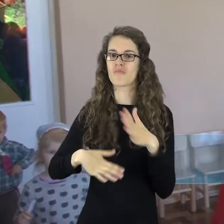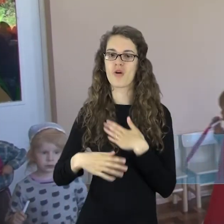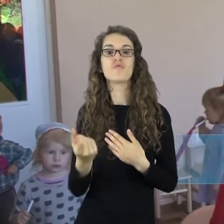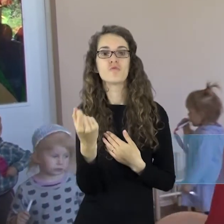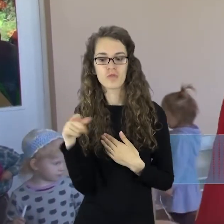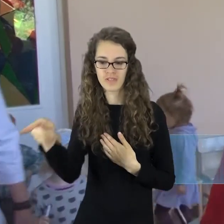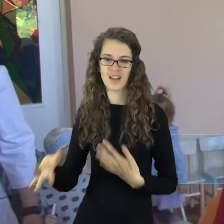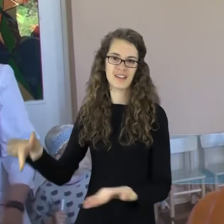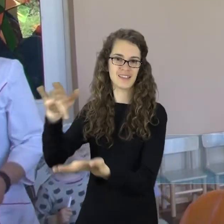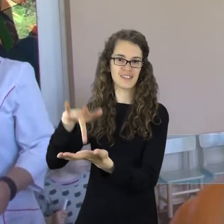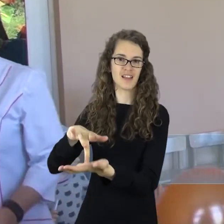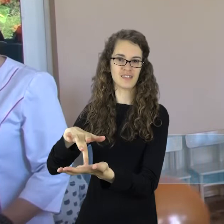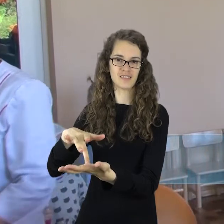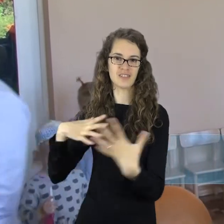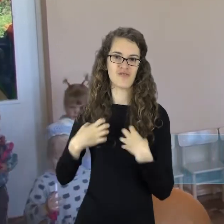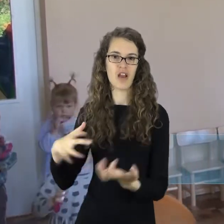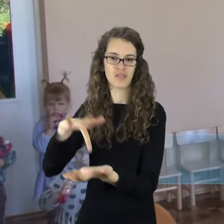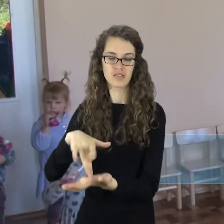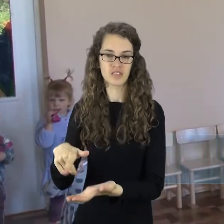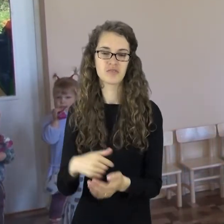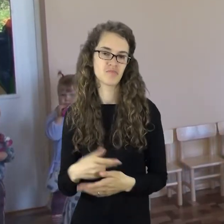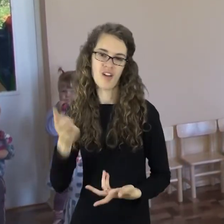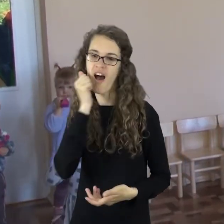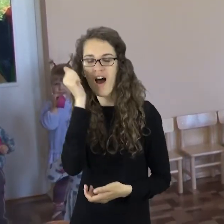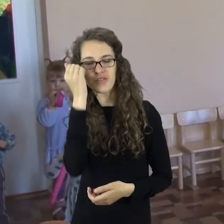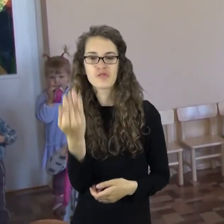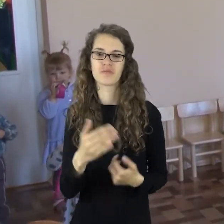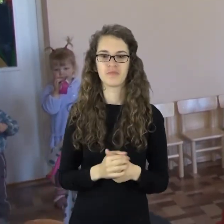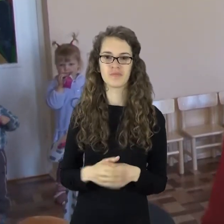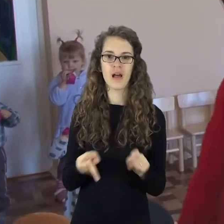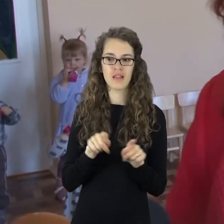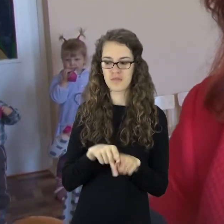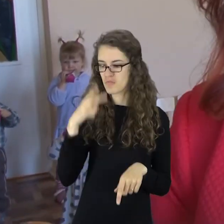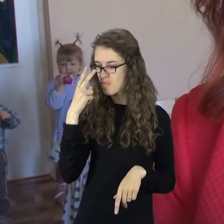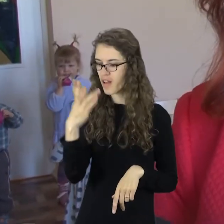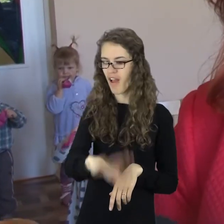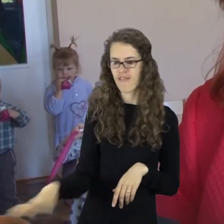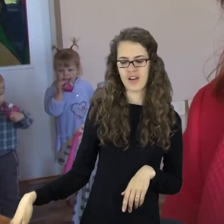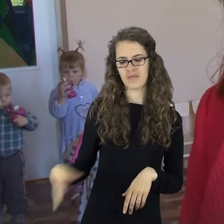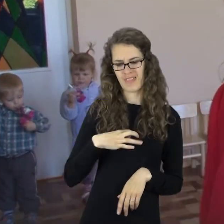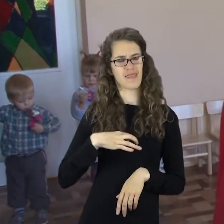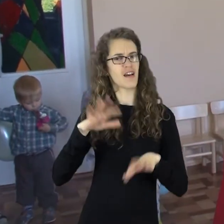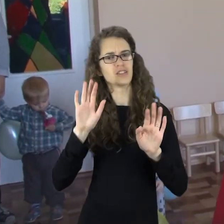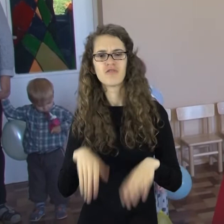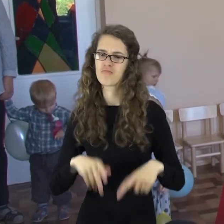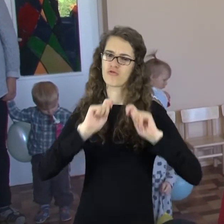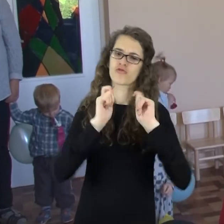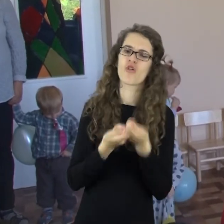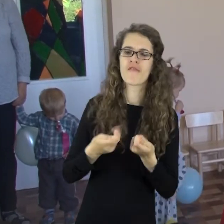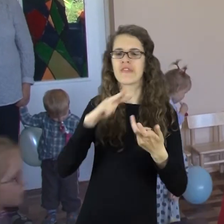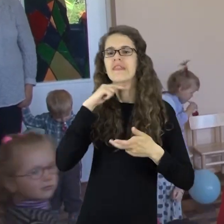centras, dėl ko mes labai esam dėkingi dėl to centro. O kai matote, bet kokią inicityvą, bet kokią